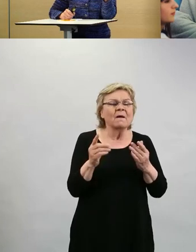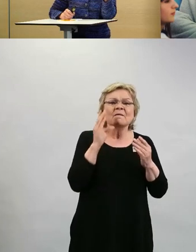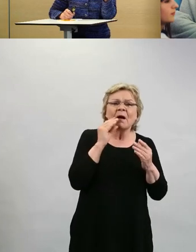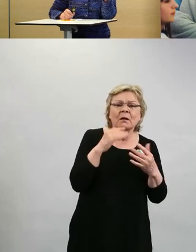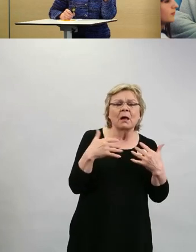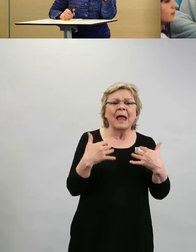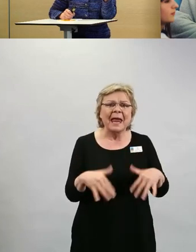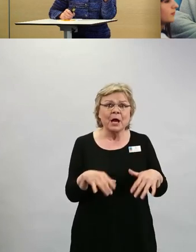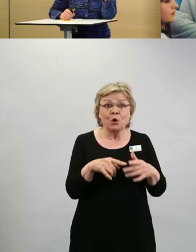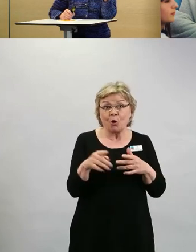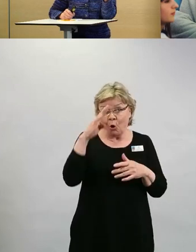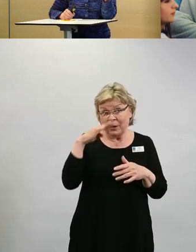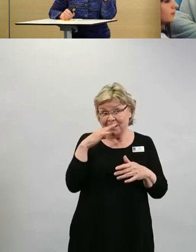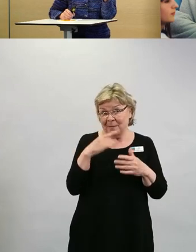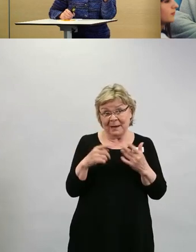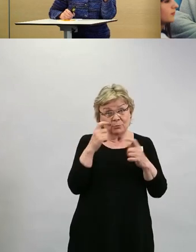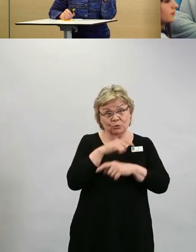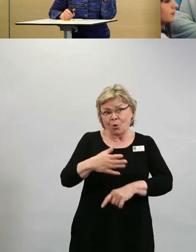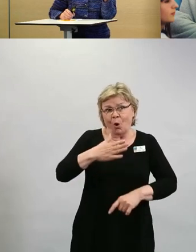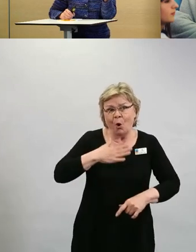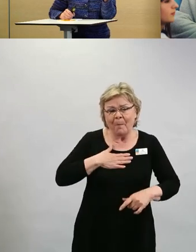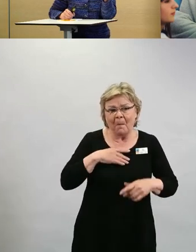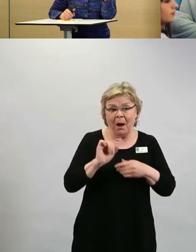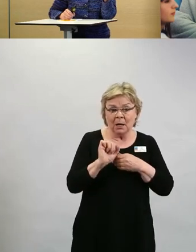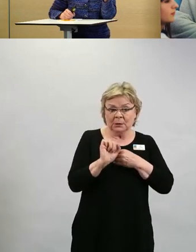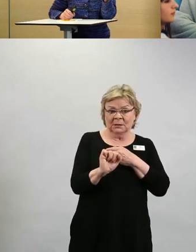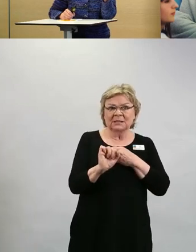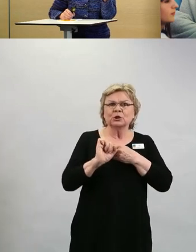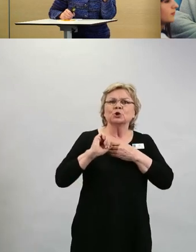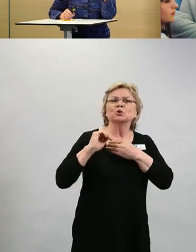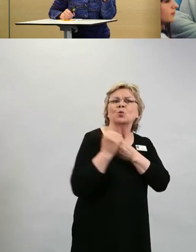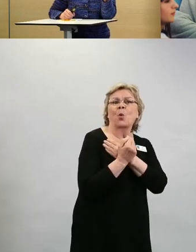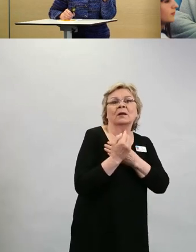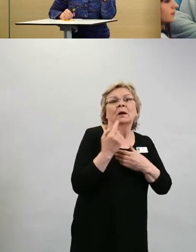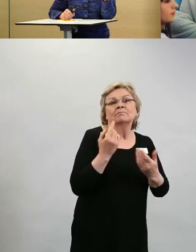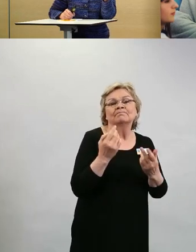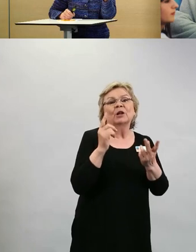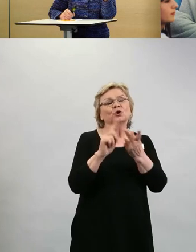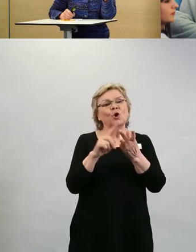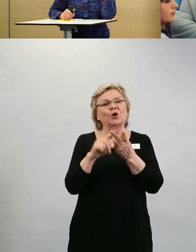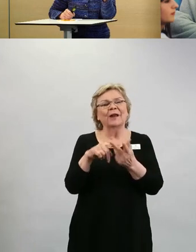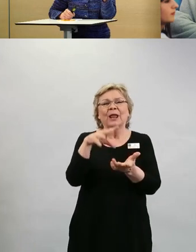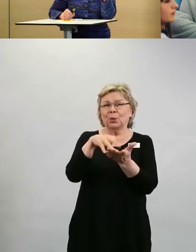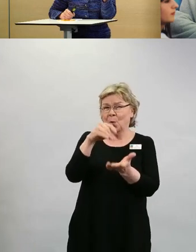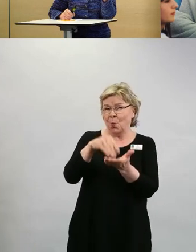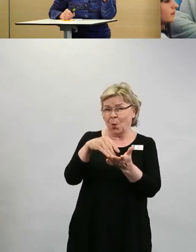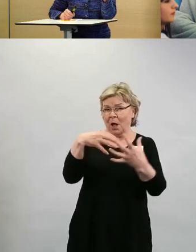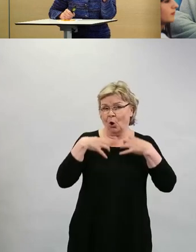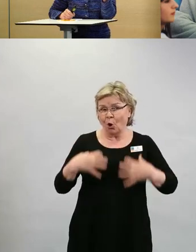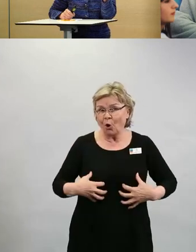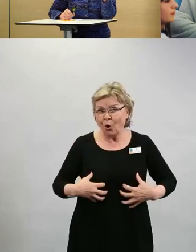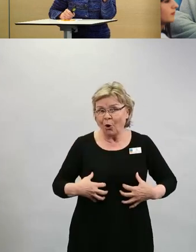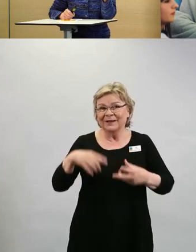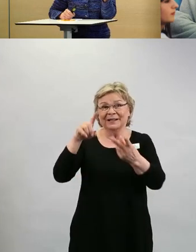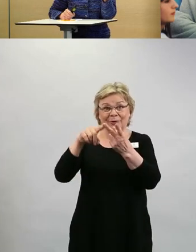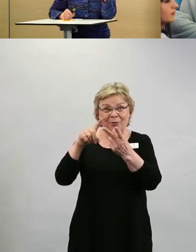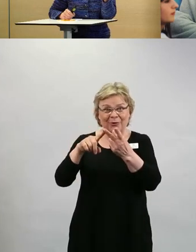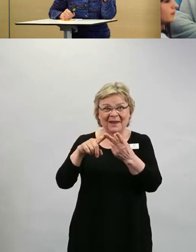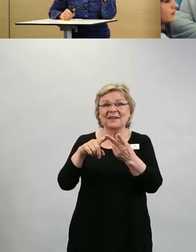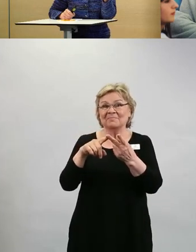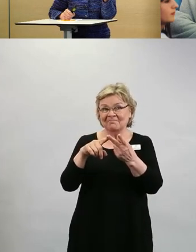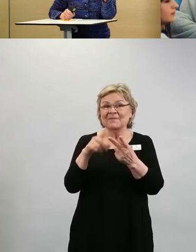pysty muodostamaan kunnollista rokotesuojaa. Tuhkarokko on myös sellainen, missä hyvin